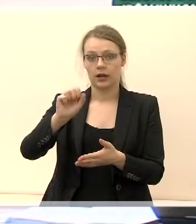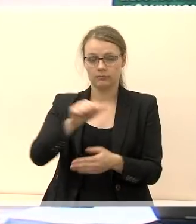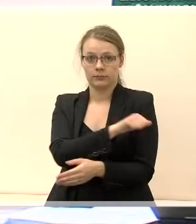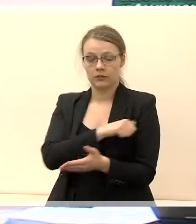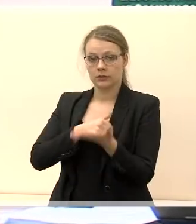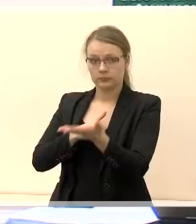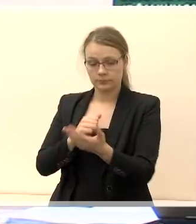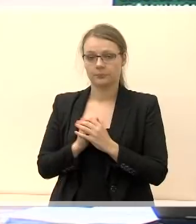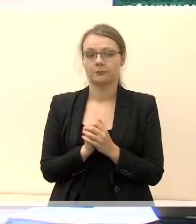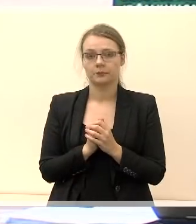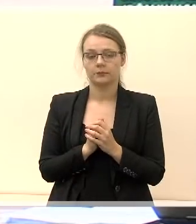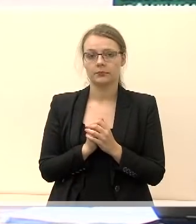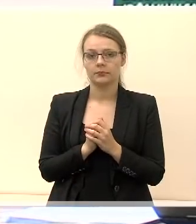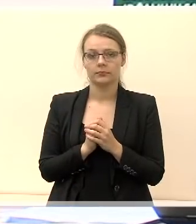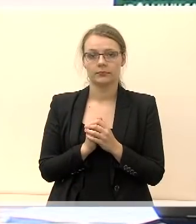Ačiū.